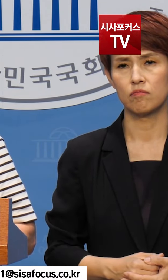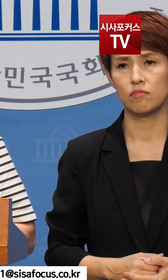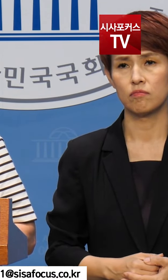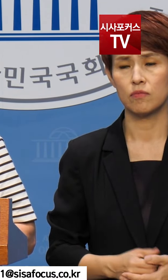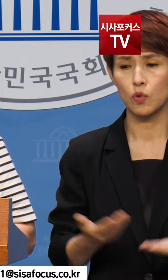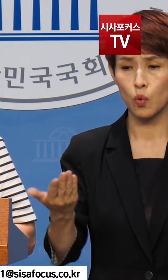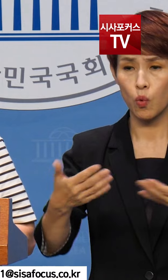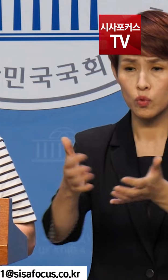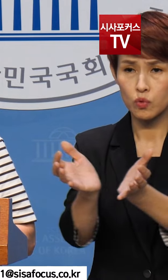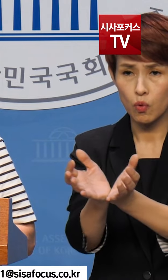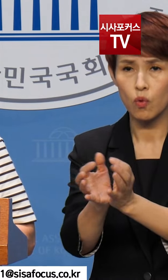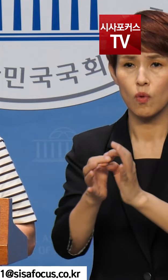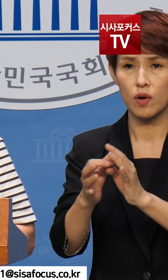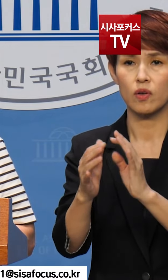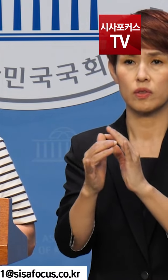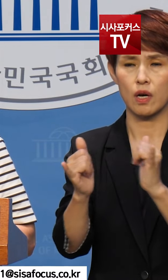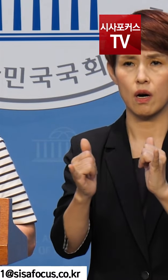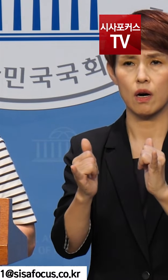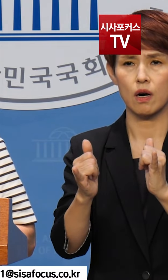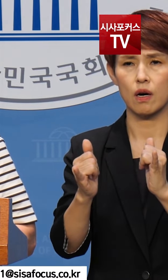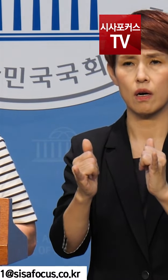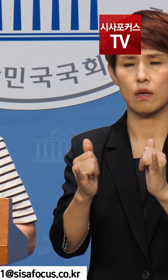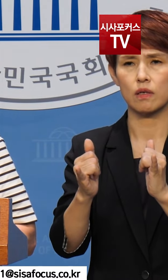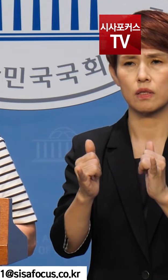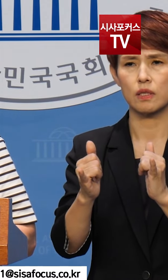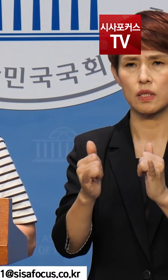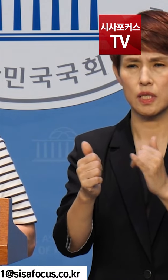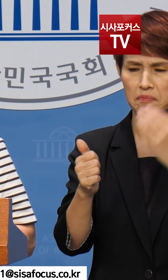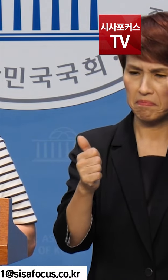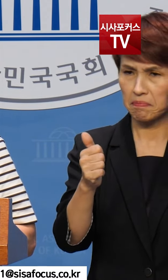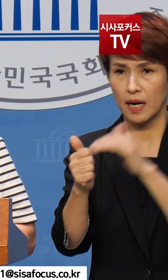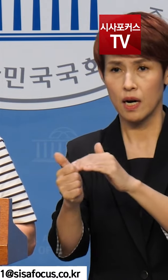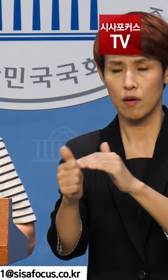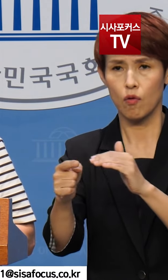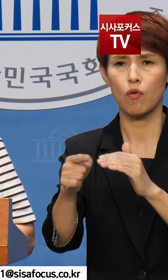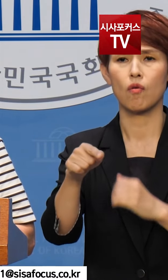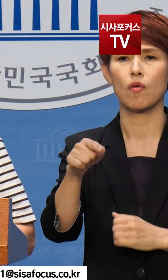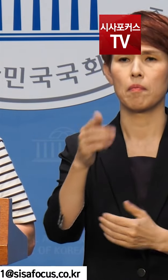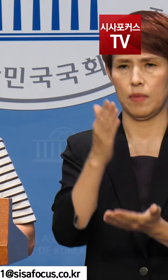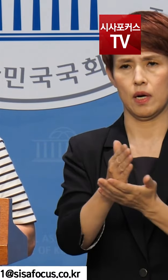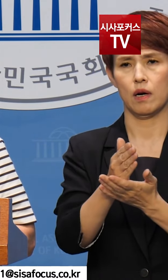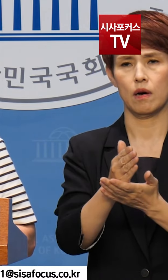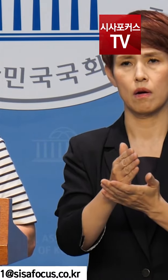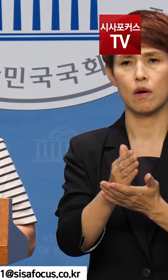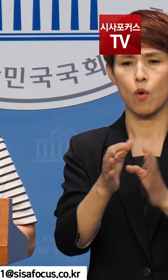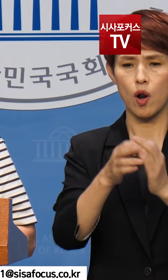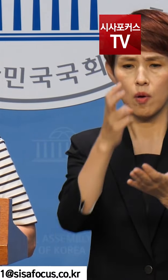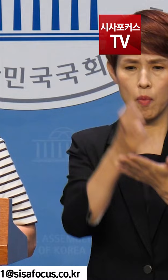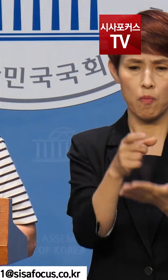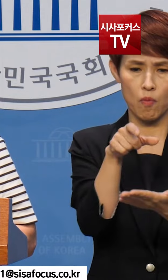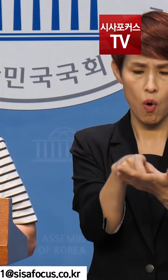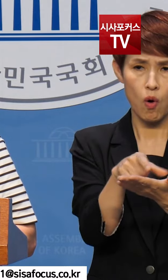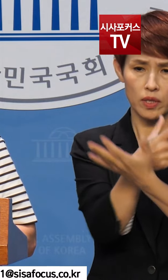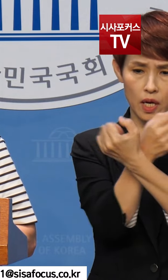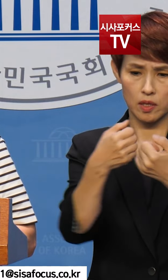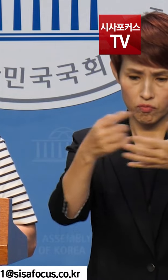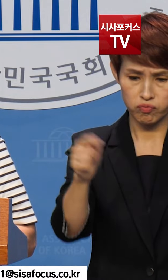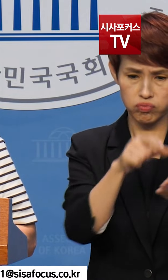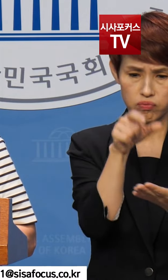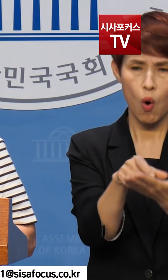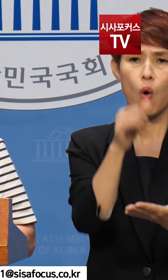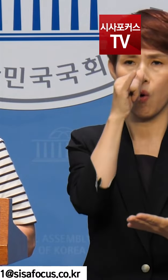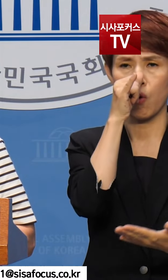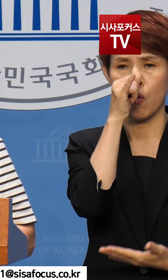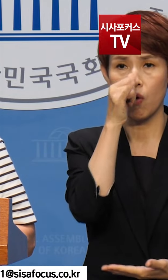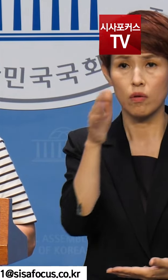노조 전임자에 대한 불이익금지 조항이 관련법에 따라 노사 간 체결한 단체 협약세에 명시되어